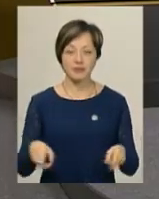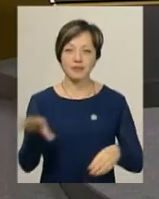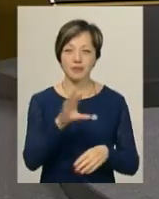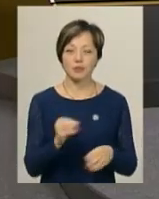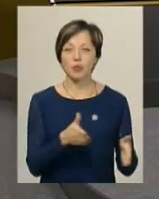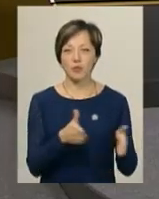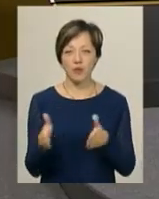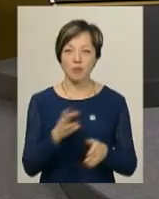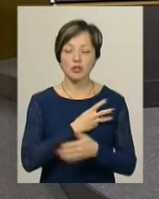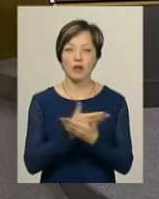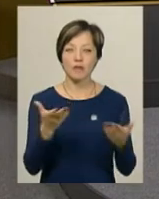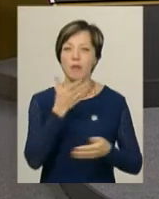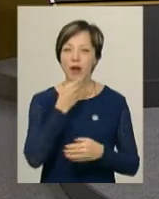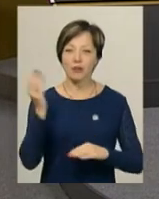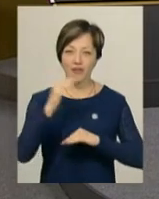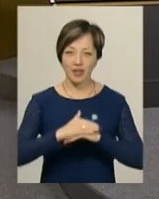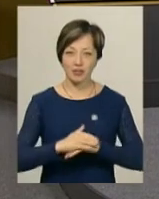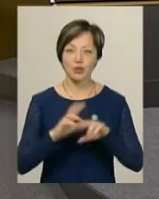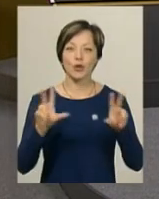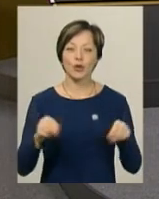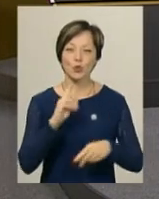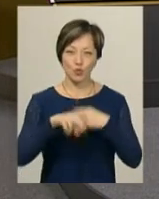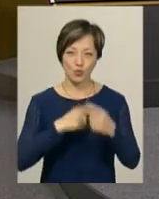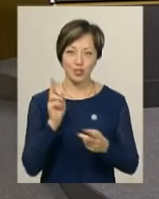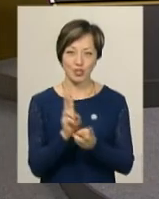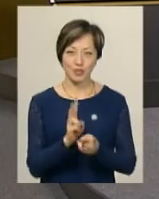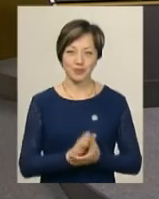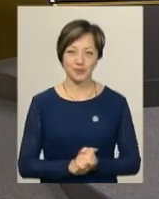Всі, хто його готував, бажають вам гарного вечора. До зустрічі!